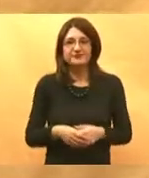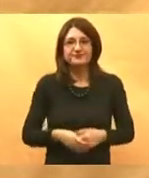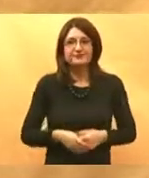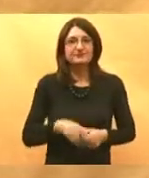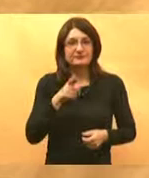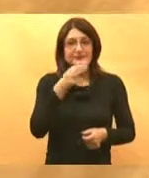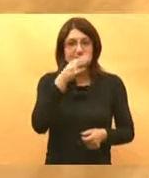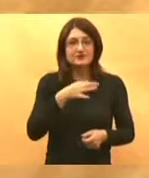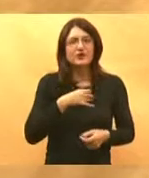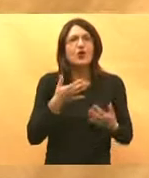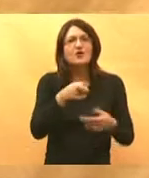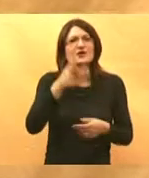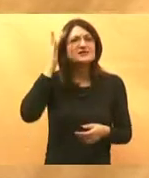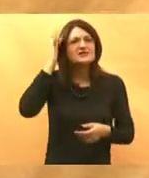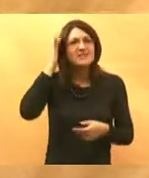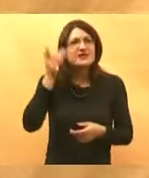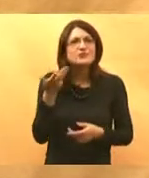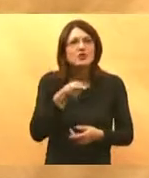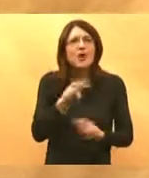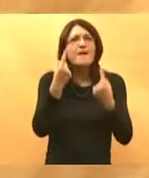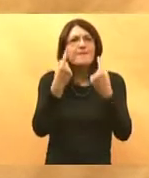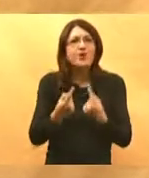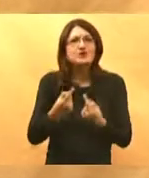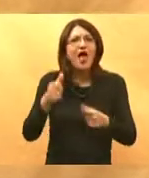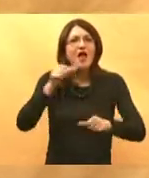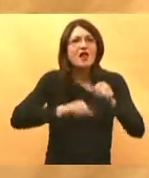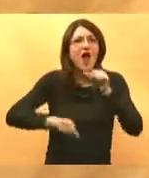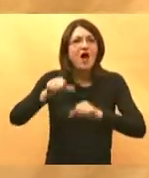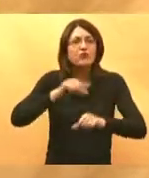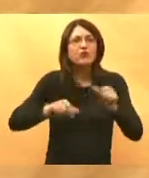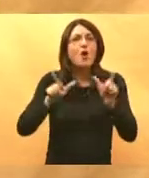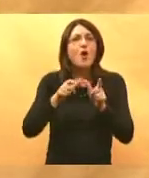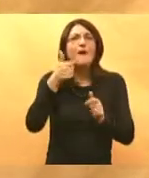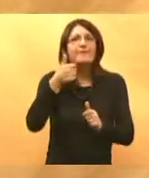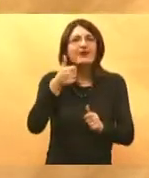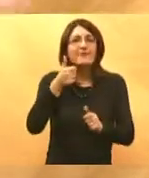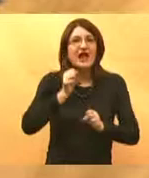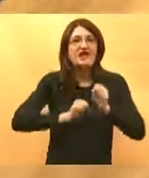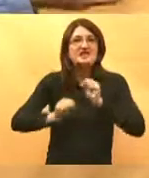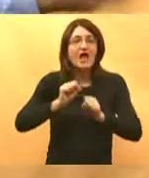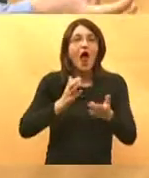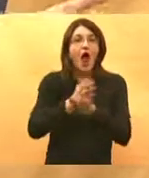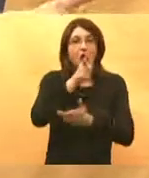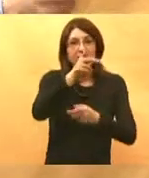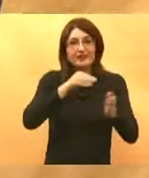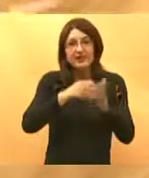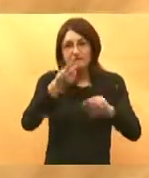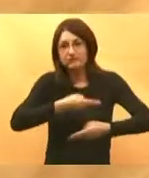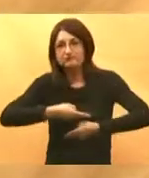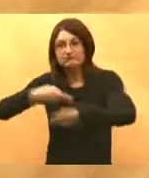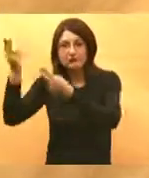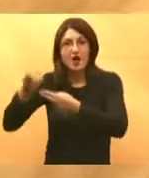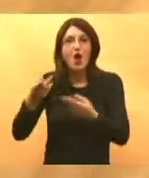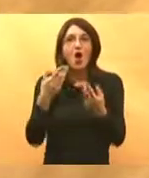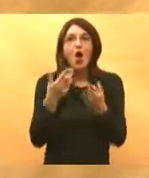rekao recite mi koji je smisao uopće da postoje laboratorij u primjernoj zaštiti ako se transportiraju uzorci znam ja jer ako se transportiraju uzorci